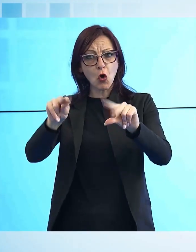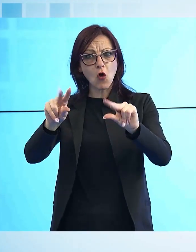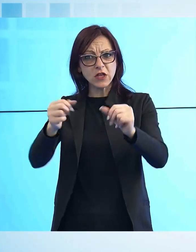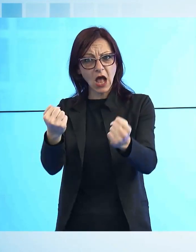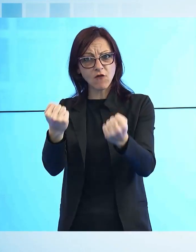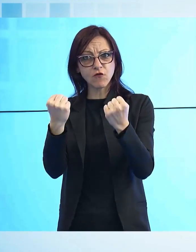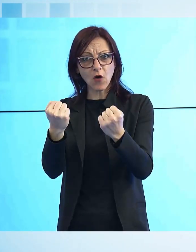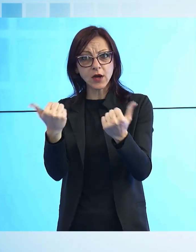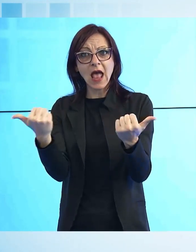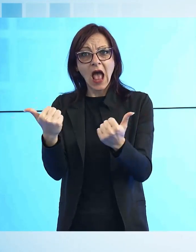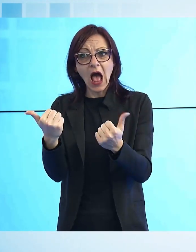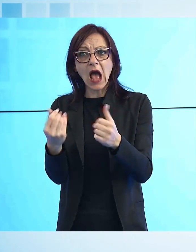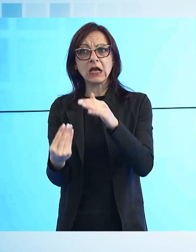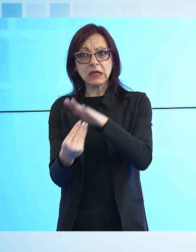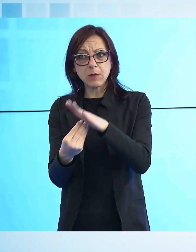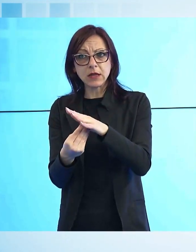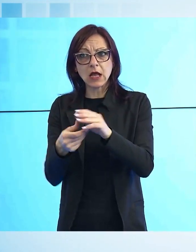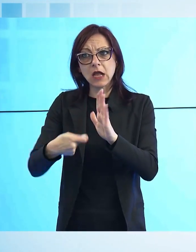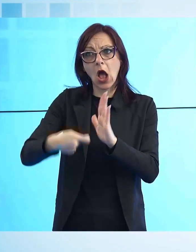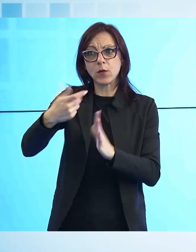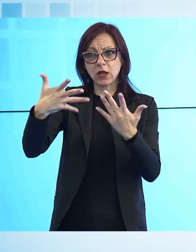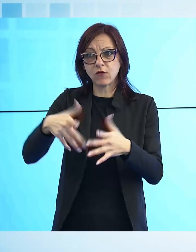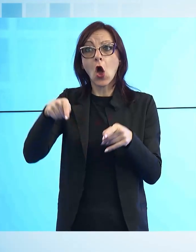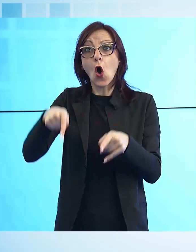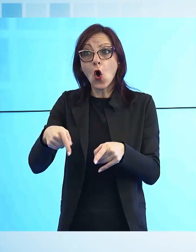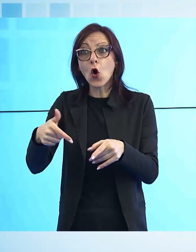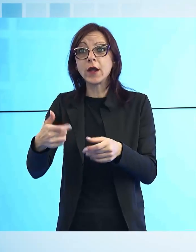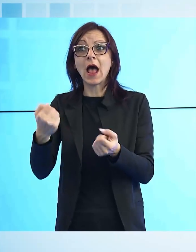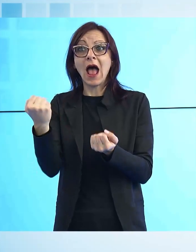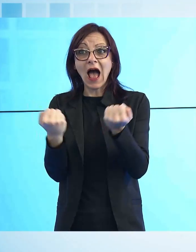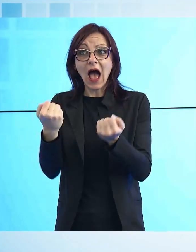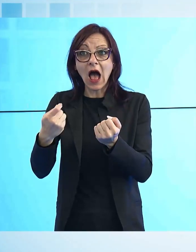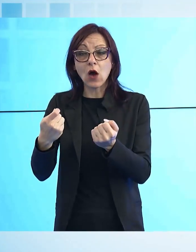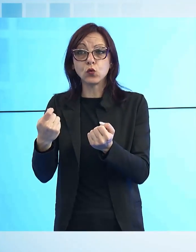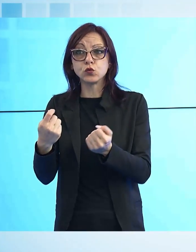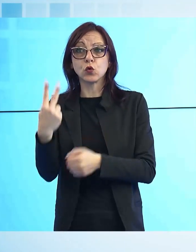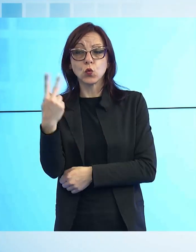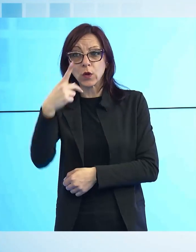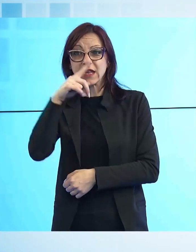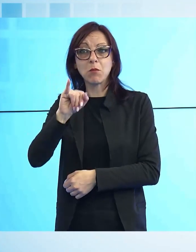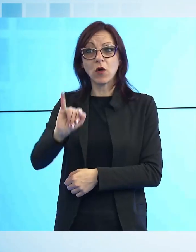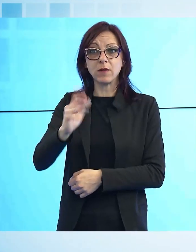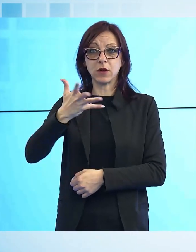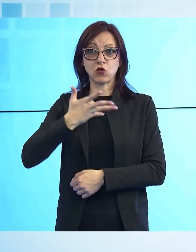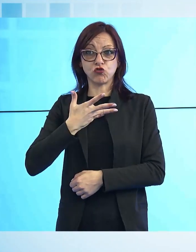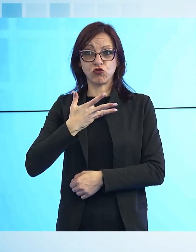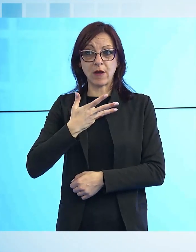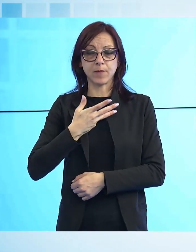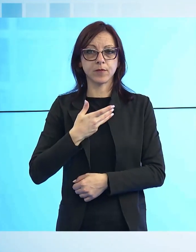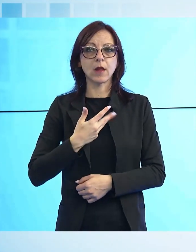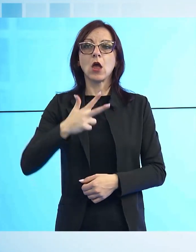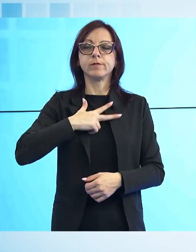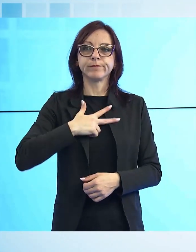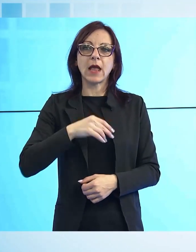termini di uomini e ora passiamo ai mezzi mezzi ibridi e di innovazione anche da un punto di vista ecologico. Dopo la benedizione di Monsignor